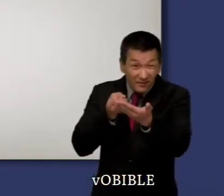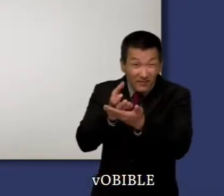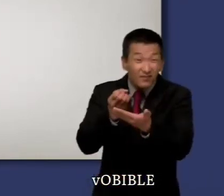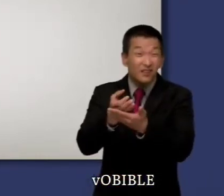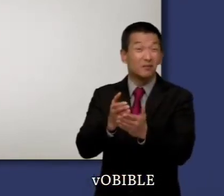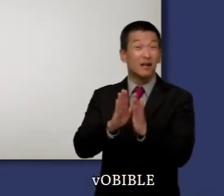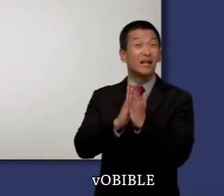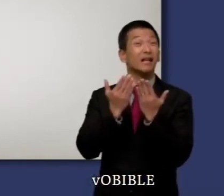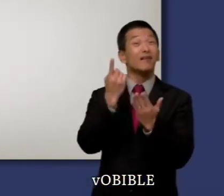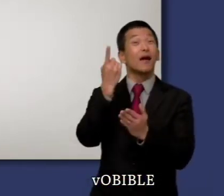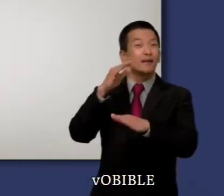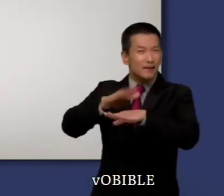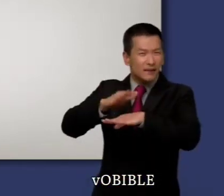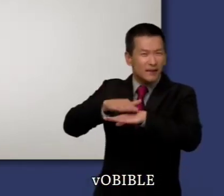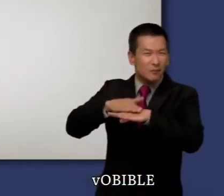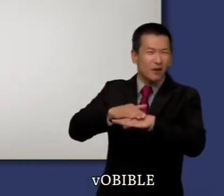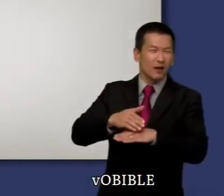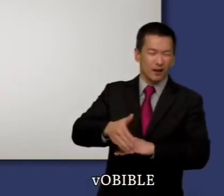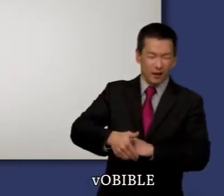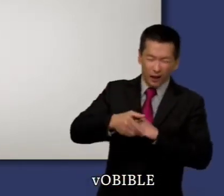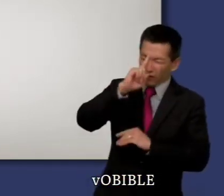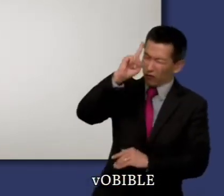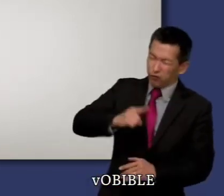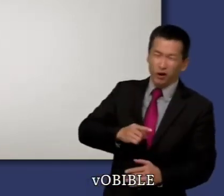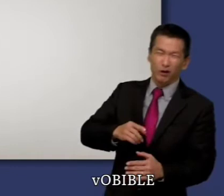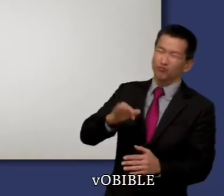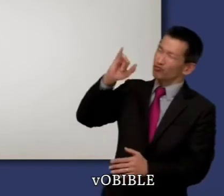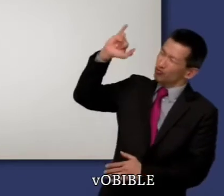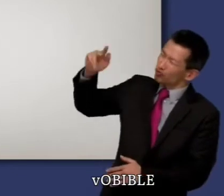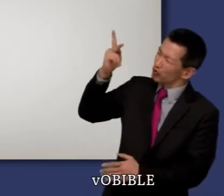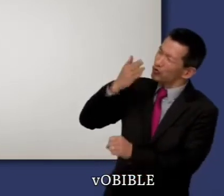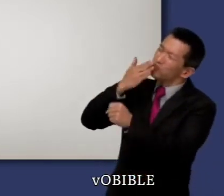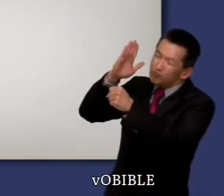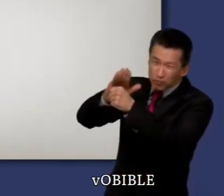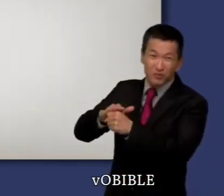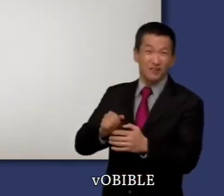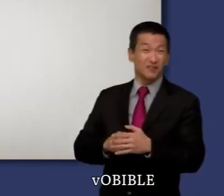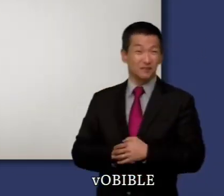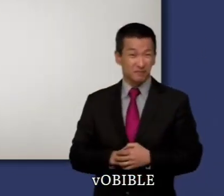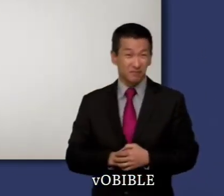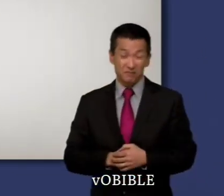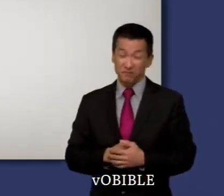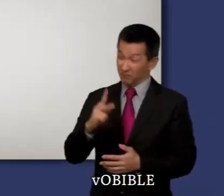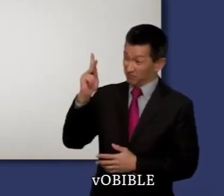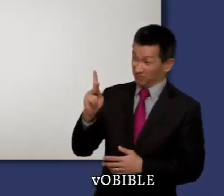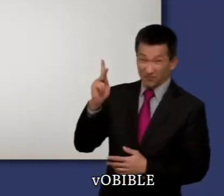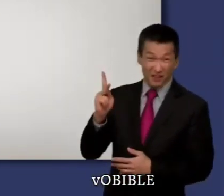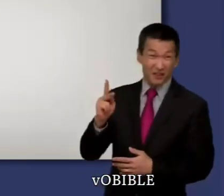Le saviez-vous ? Un Samuel contient de précieuses leçons au sujet de la foi et de l'obéissance.